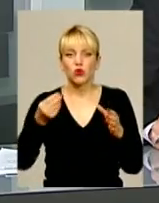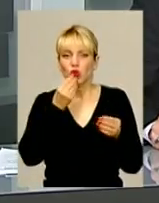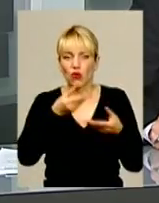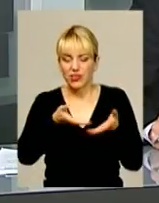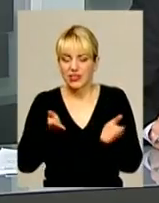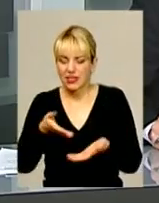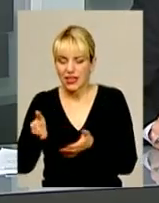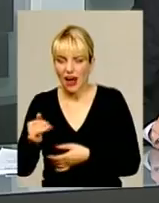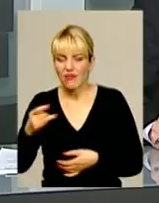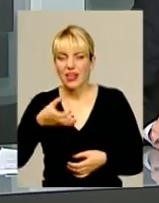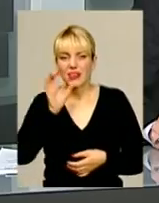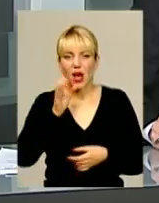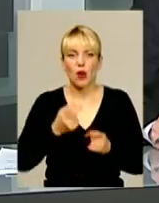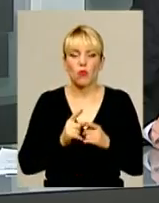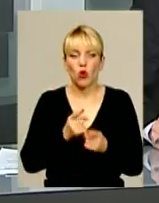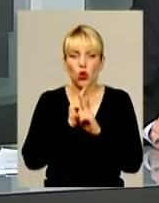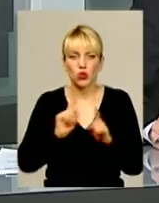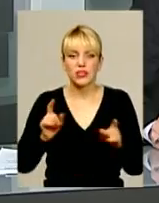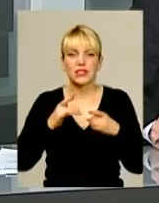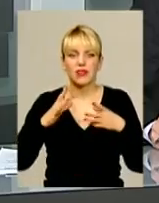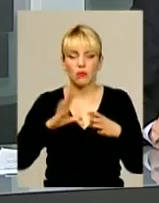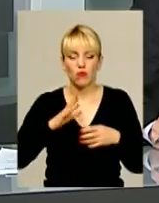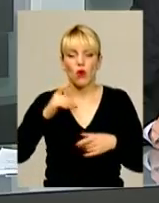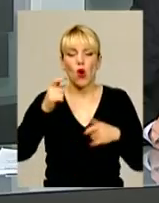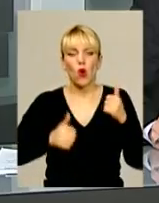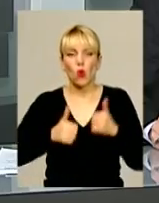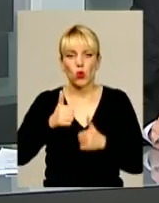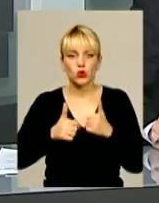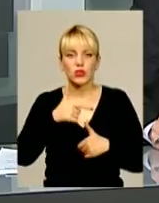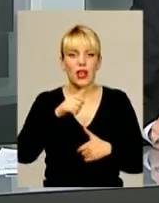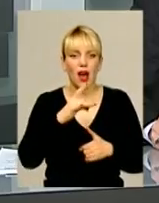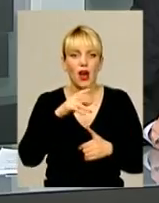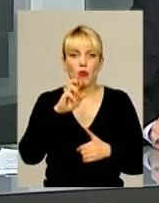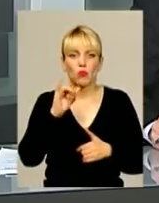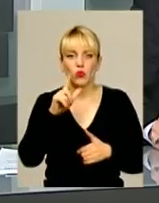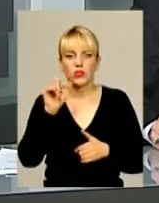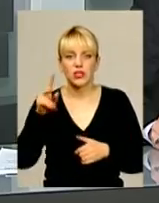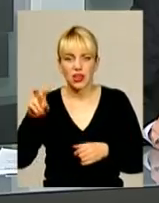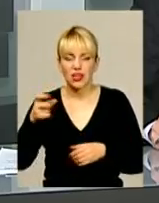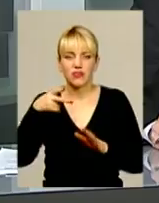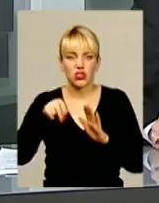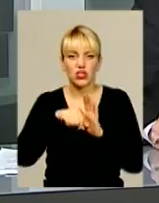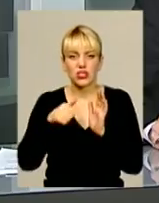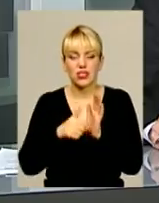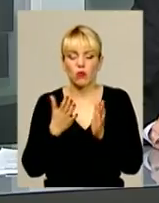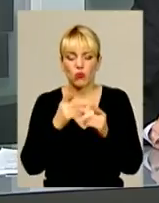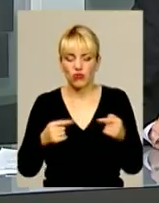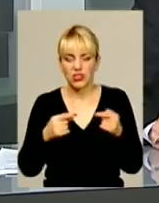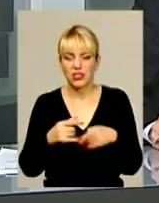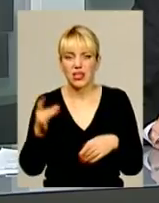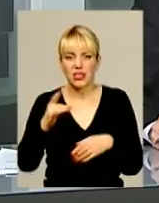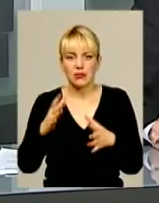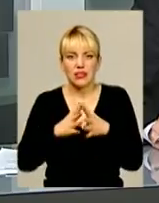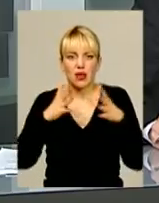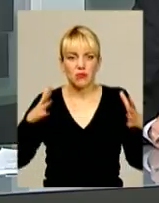напої. Родзинкою свята став конкурс «Гарбузіла-2016», на якому визначатимуть найбільшого гарбуза. Всі